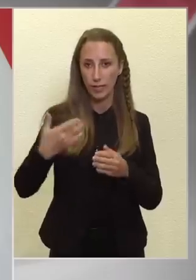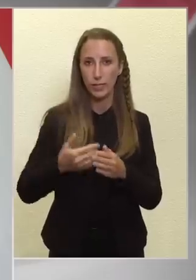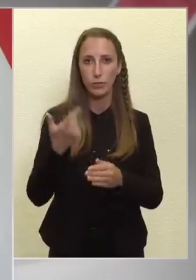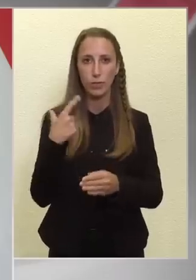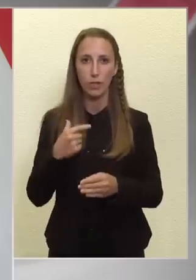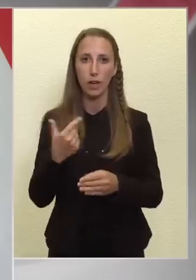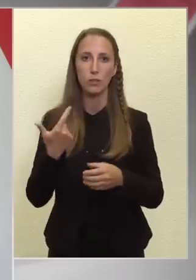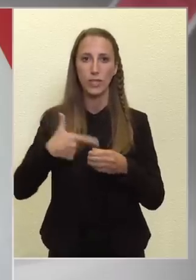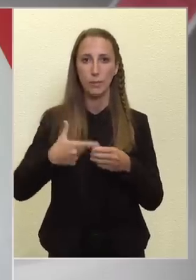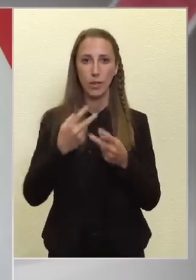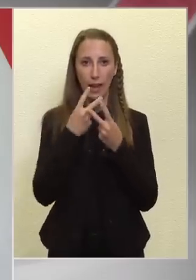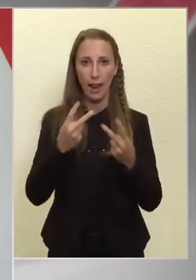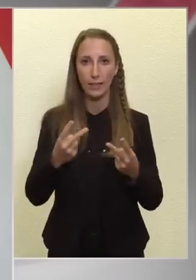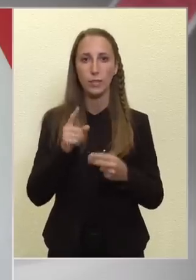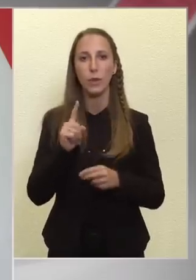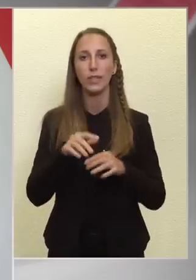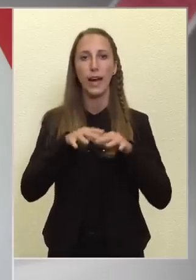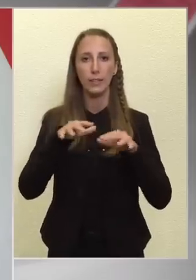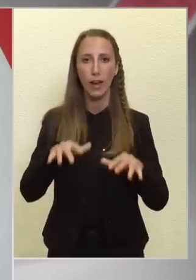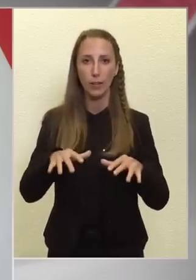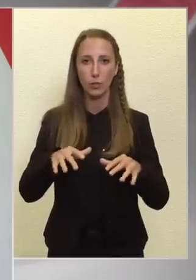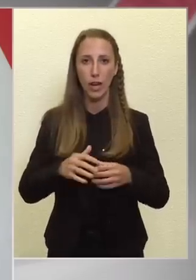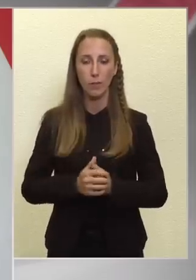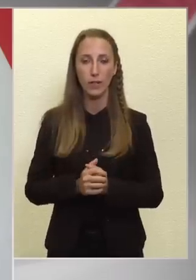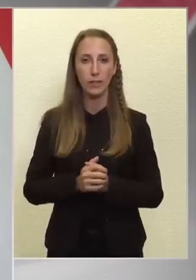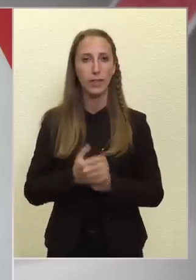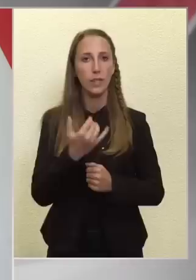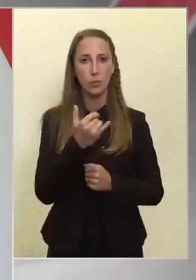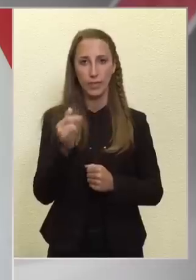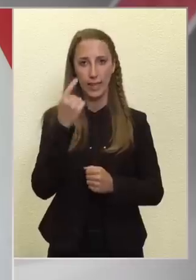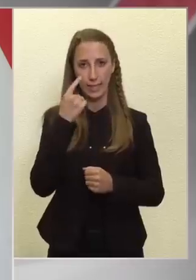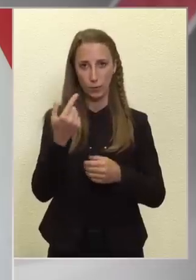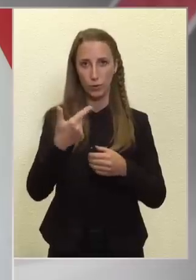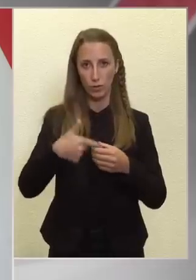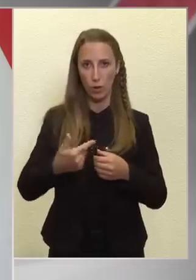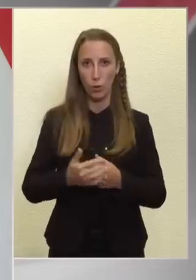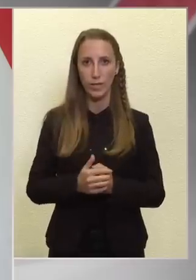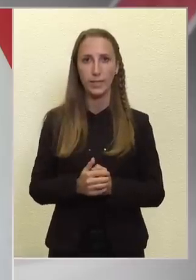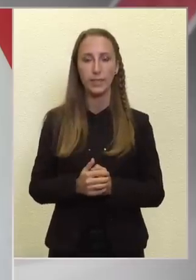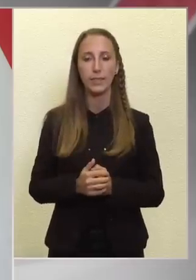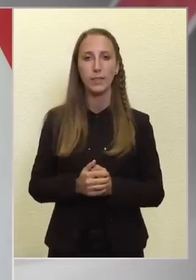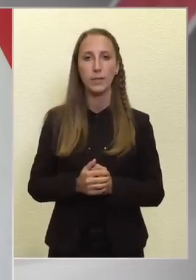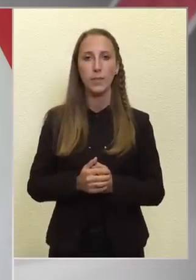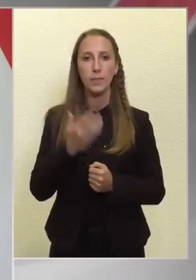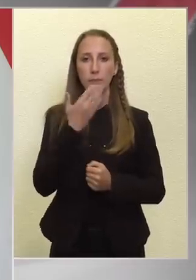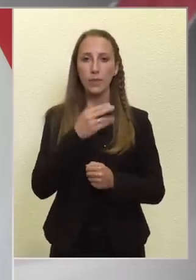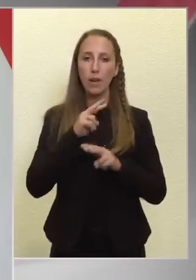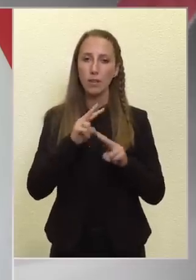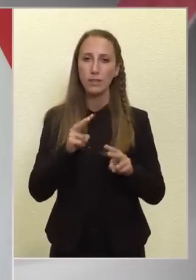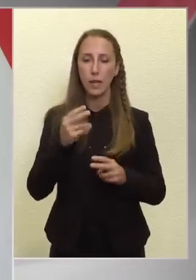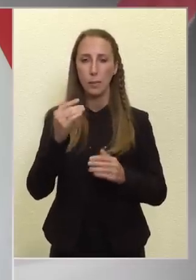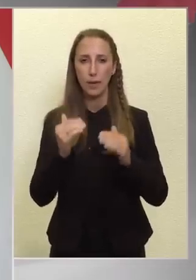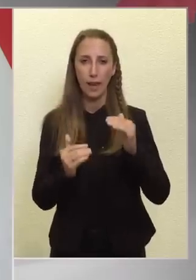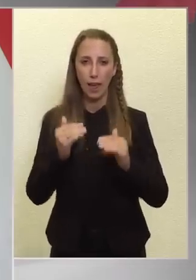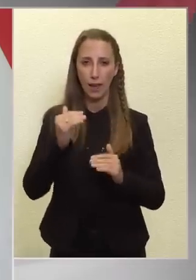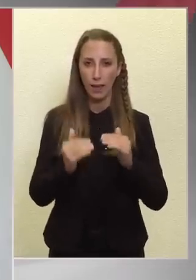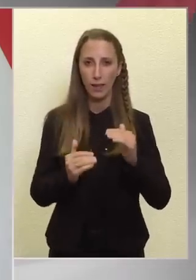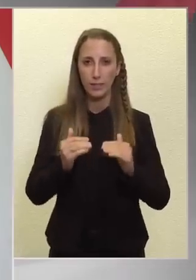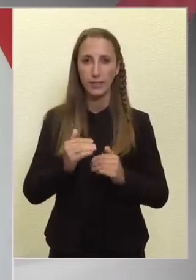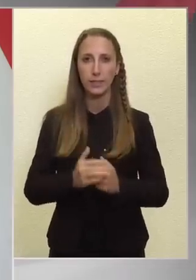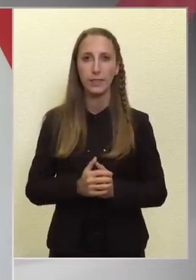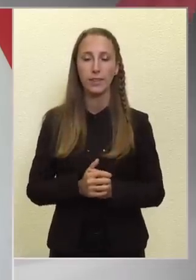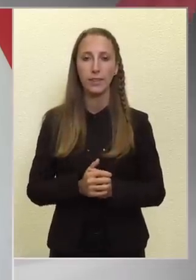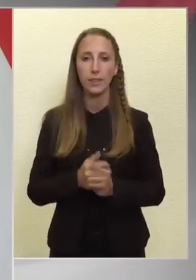voltak az önyegállátásban, de általánosságban mindenki tudott tankolni. És hogyha azt kell mérlegre tenni, hogy